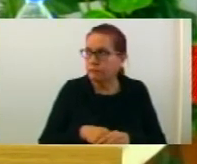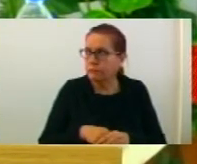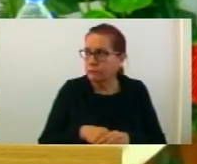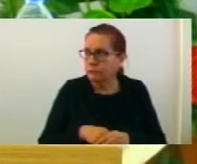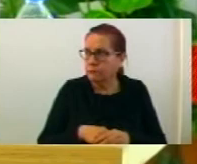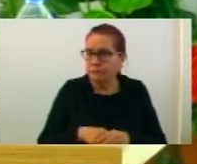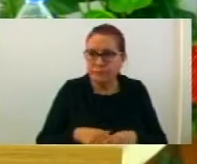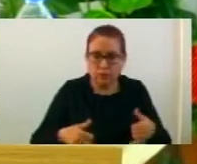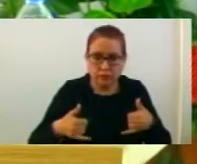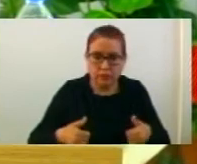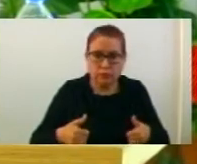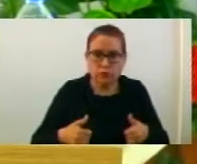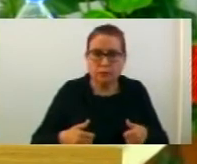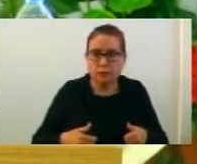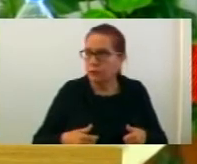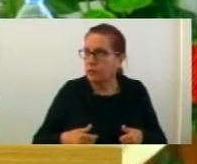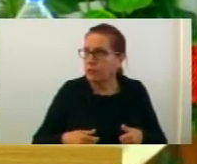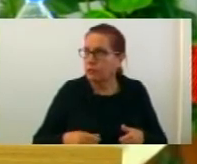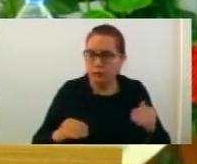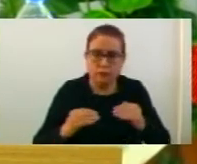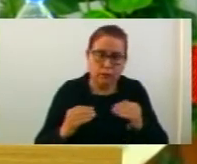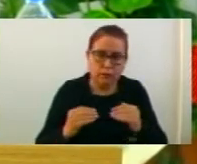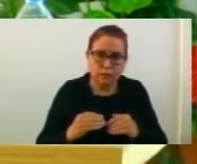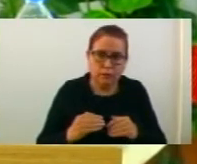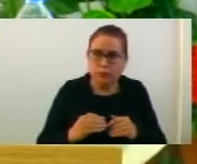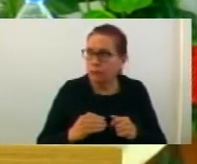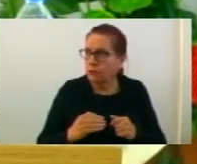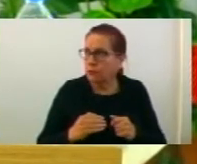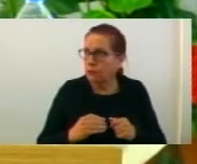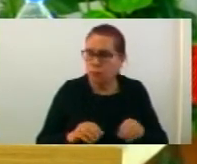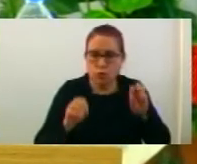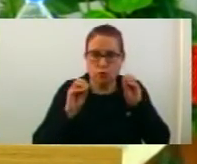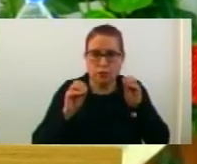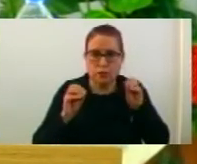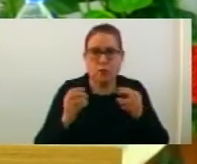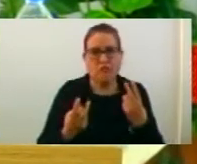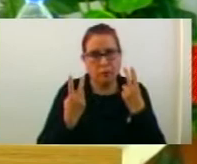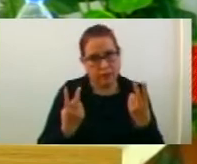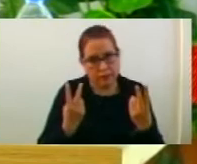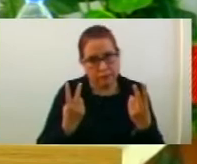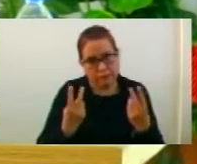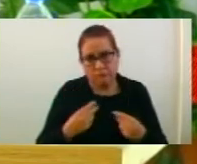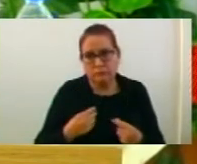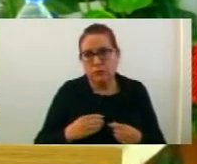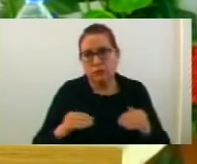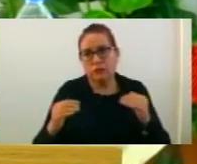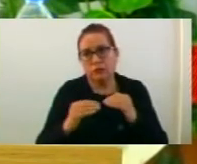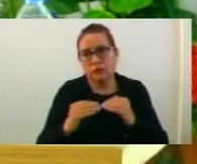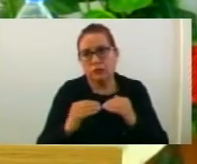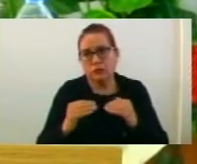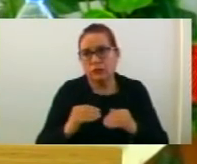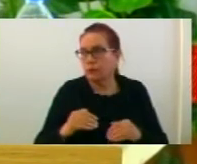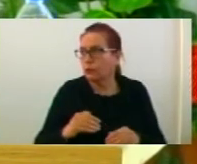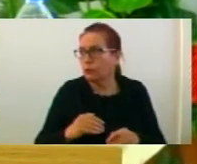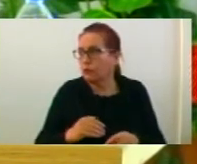И сега е да очеквам сите ни и съветниците от ВМРО ДПМН да дадат съгласност